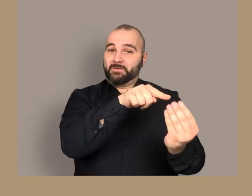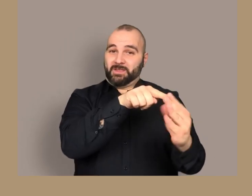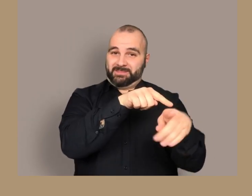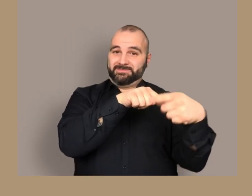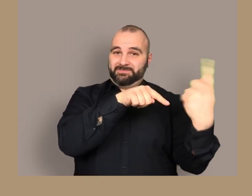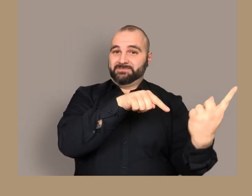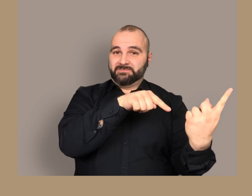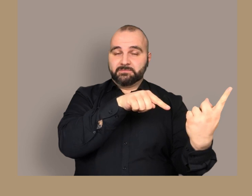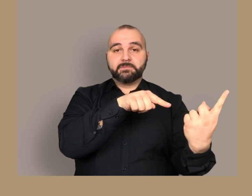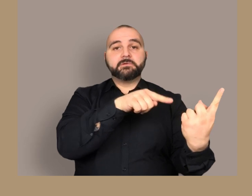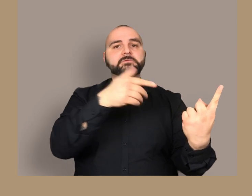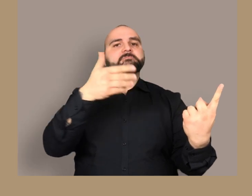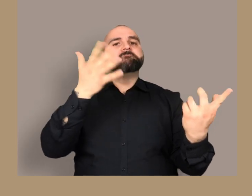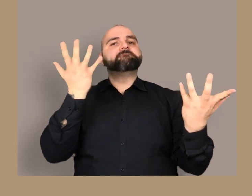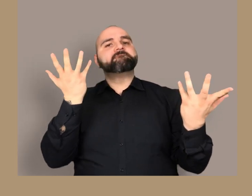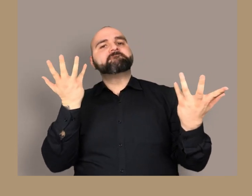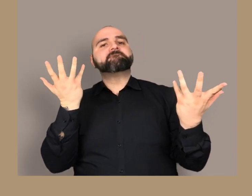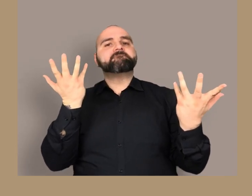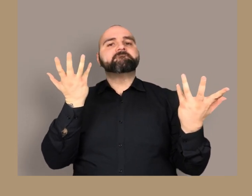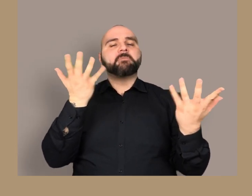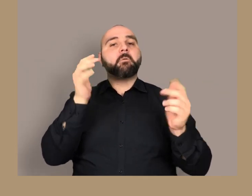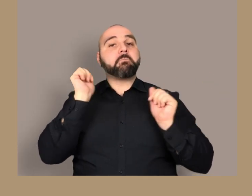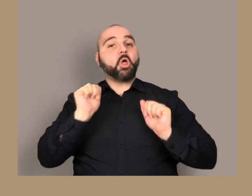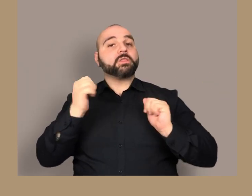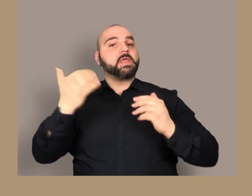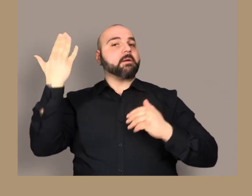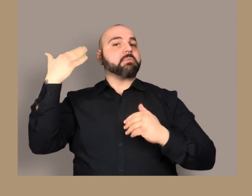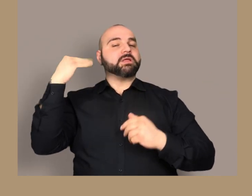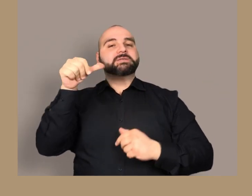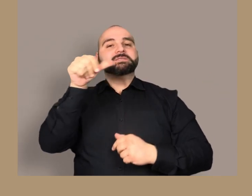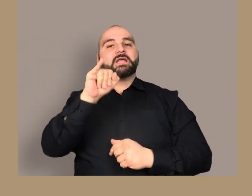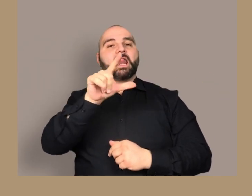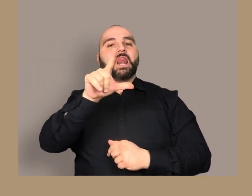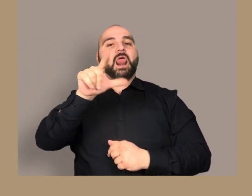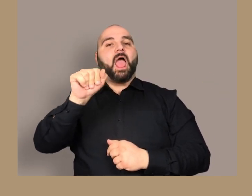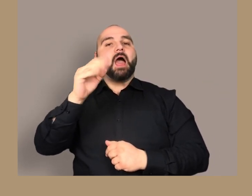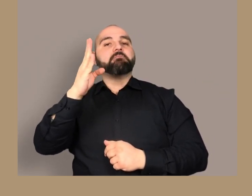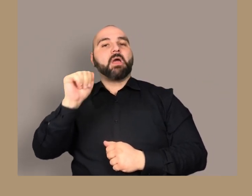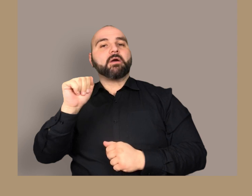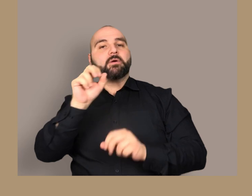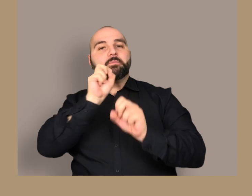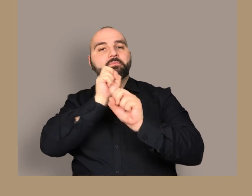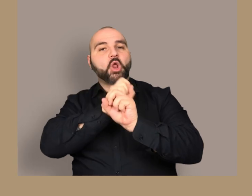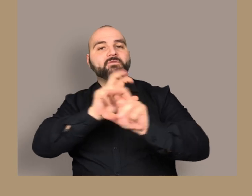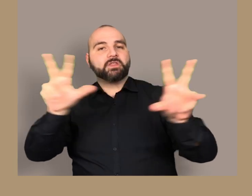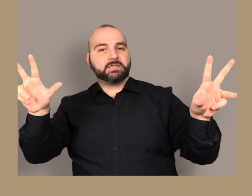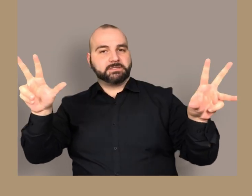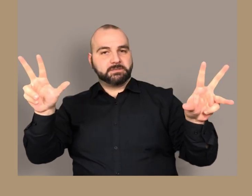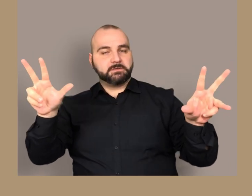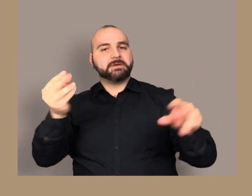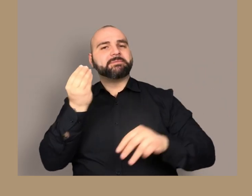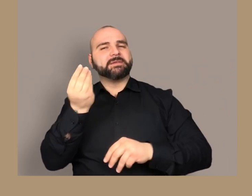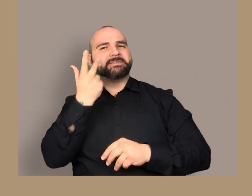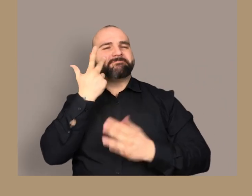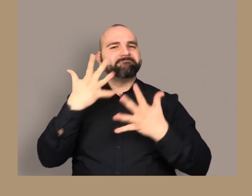è probabilmente una sibilla una profetessa dell'antichità Il capo è cinto da una corona che tiene